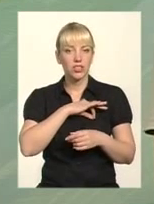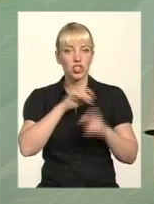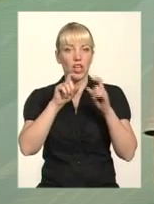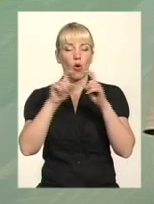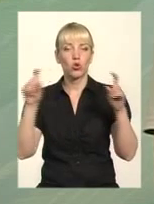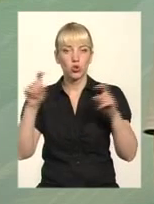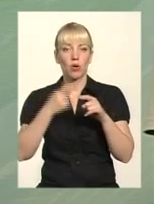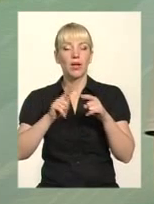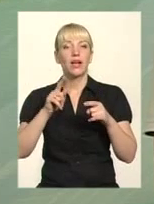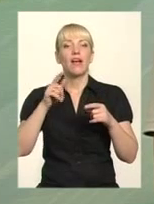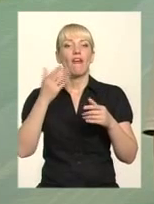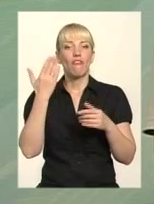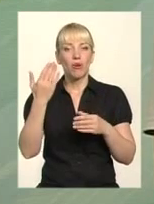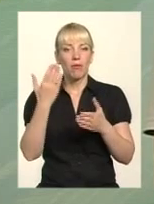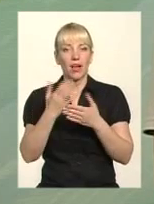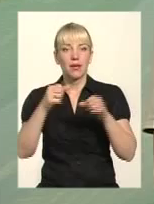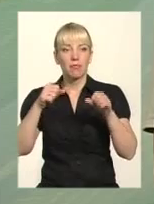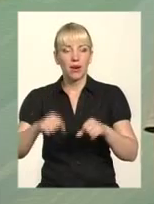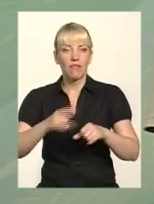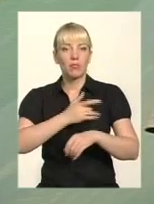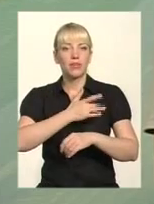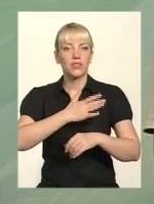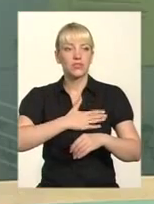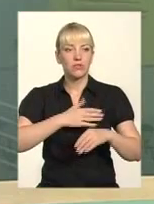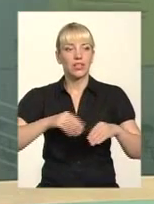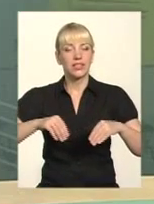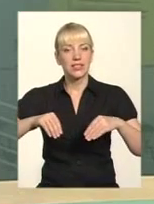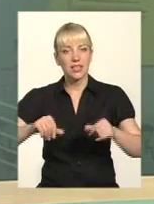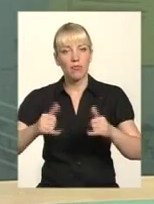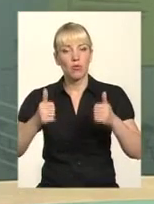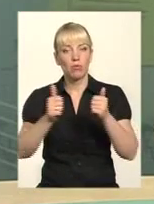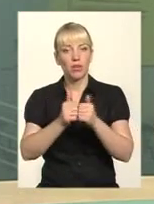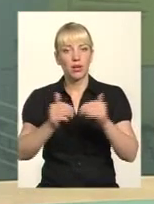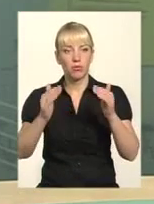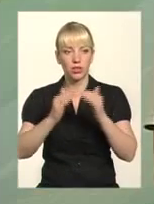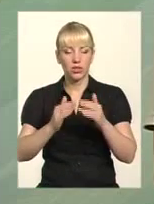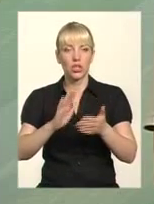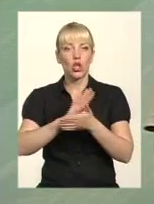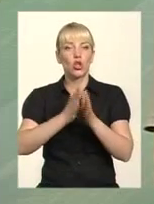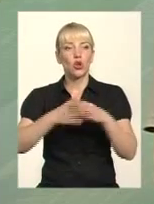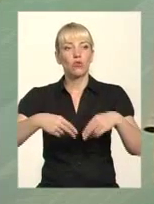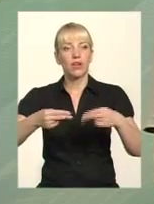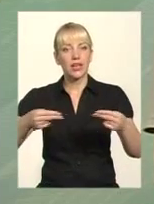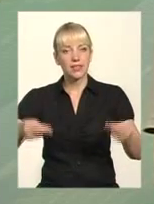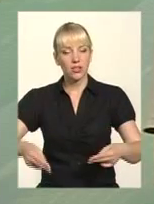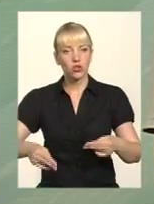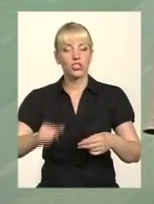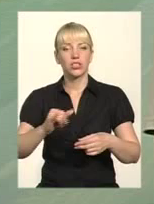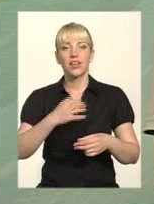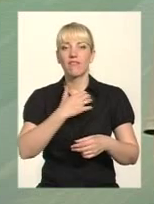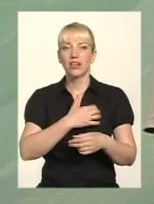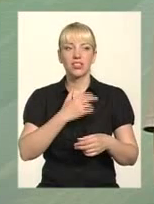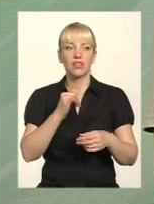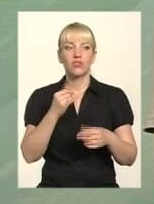землю приватизувати біля будинку, заключити любі договора. На сьогоднішній день дуже важливе